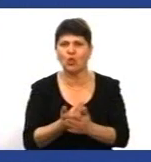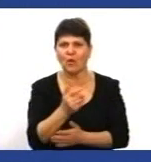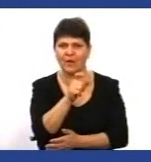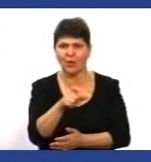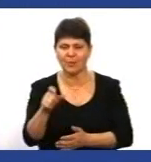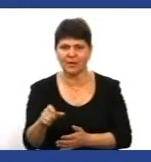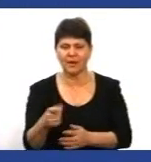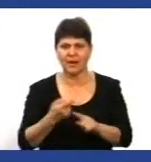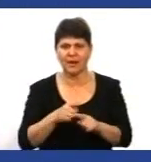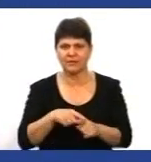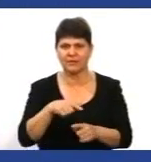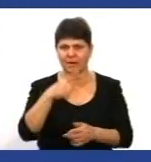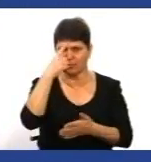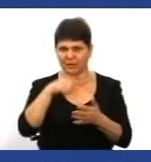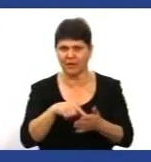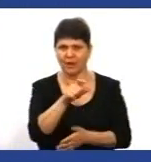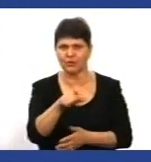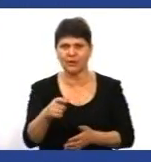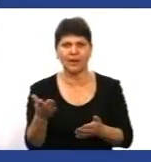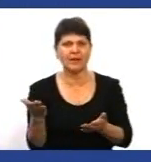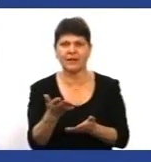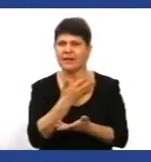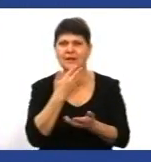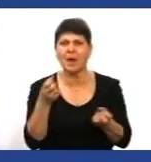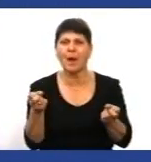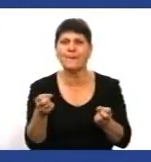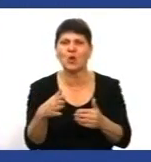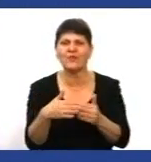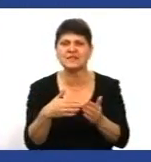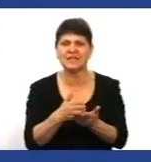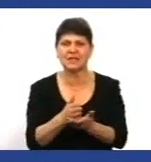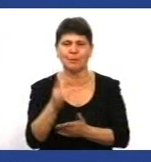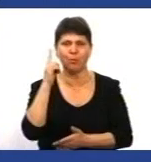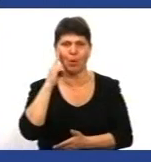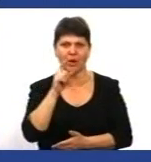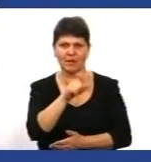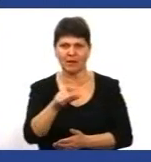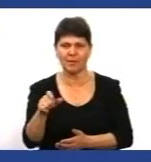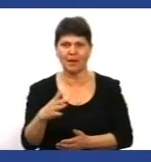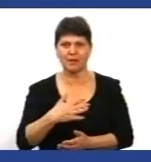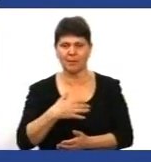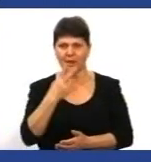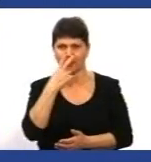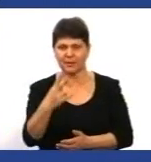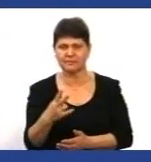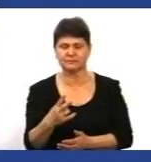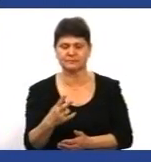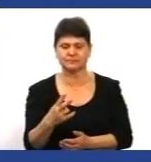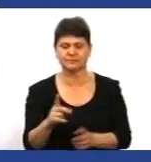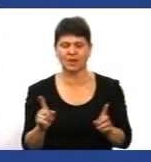на людей, які не є професійними політиками, і які на їх погляд не мають тих хвороб, що